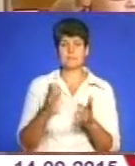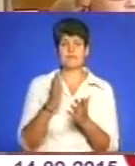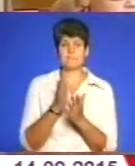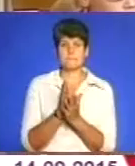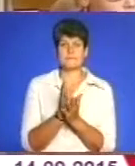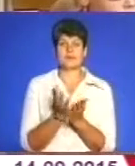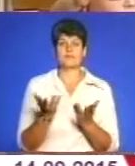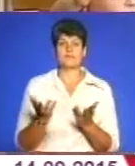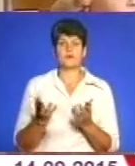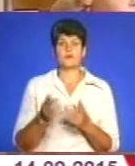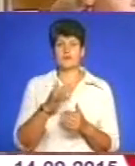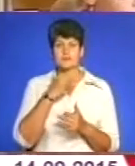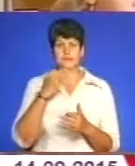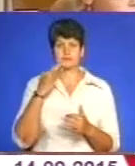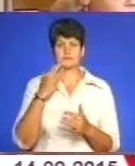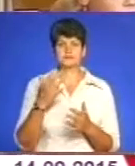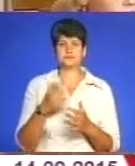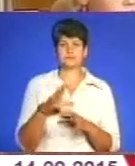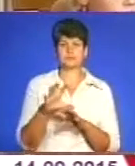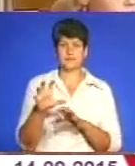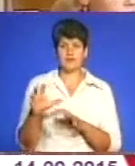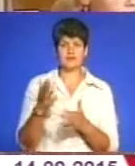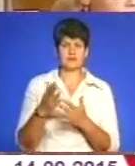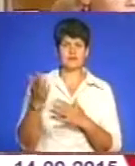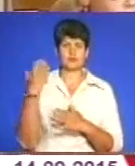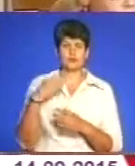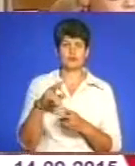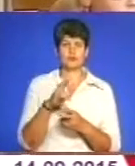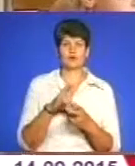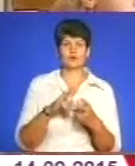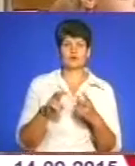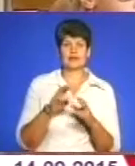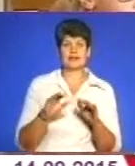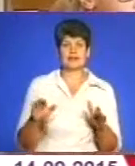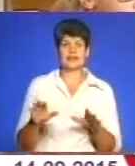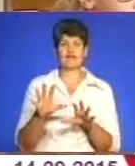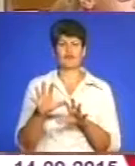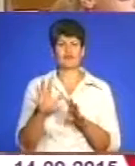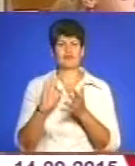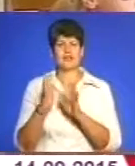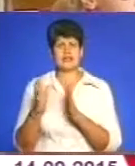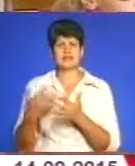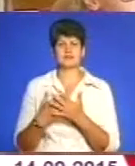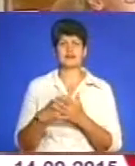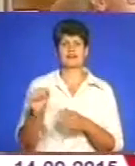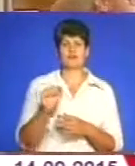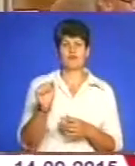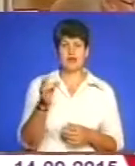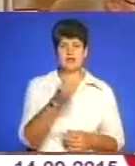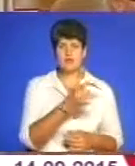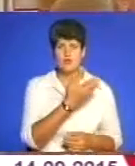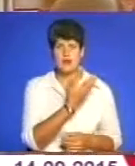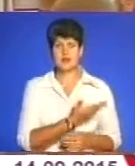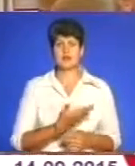розрахунок, який неодноразово залучався, до речі, до пошуку дітей в лісі, які в нас згубилися і в Теребовлянському районі,